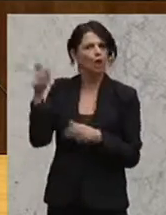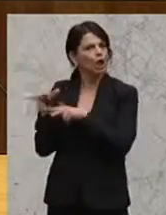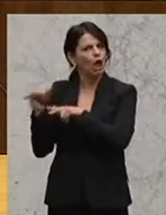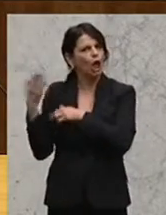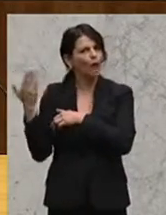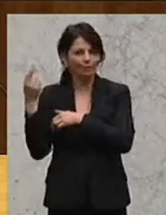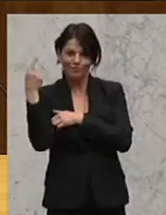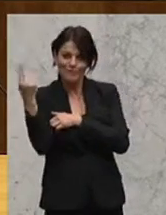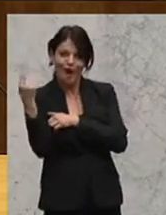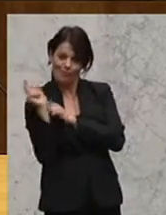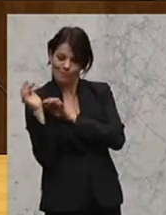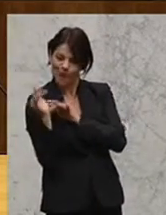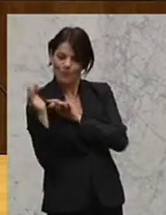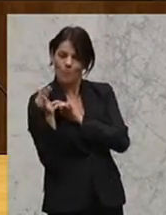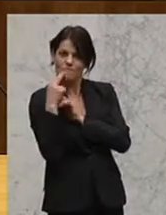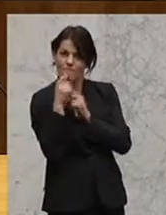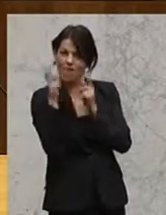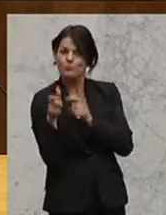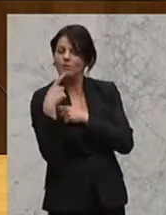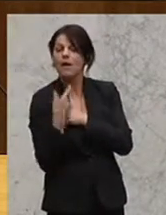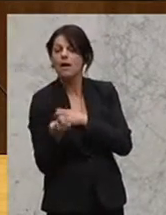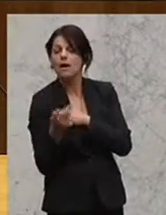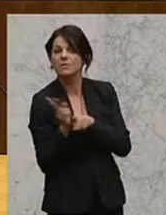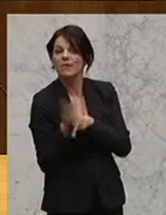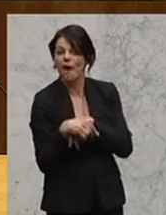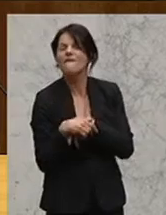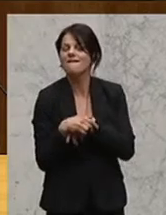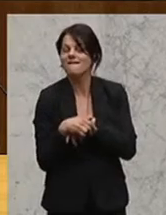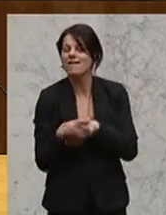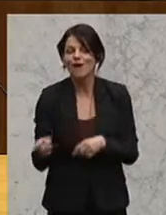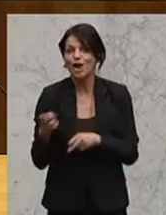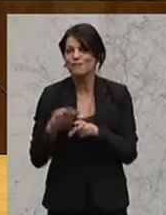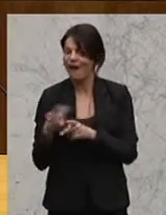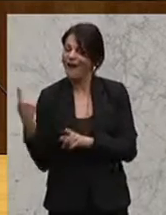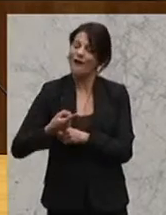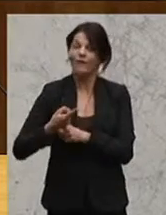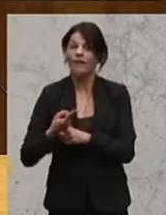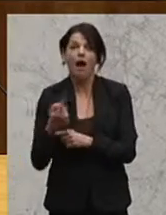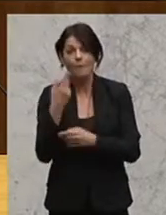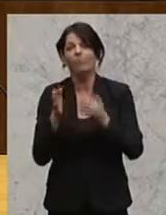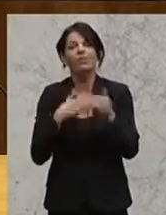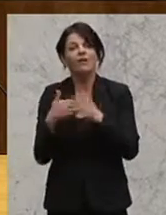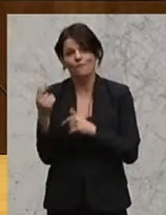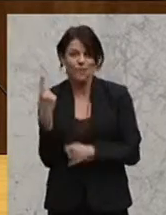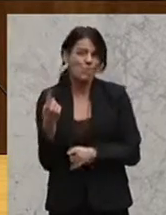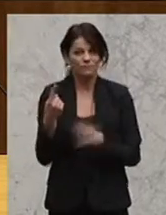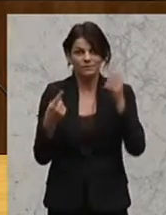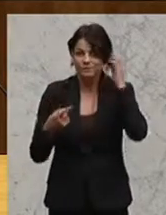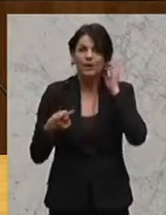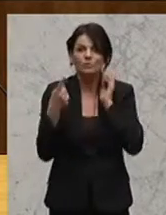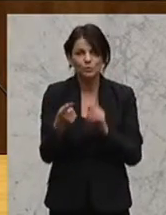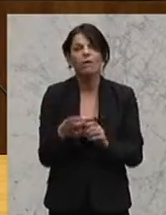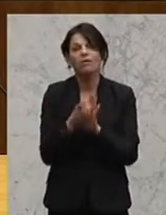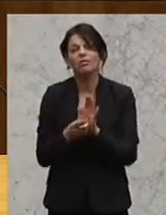unmittelbar Einfluss nimmt auf die Unternehmen und sagt, ja, pass auf, du bekommst schon einen staatlichen Auftrag, aber dann musst du uns